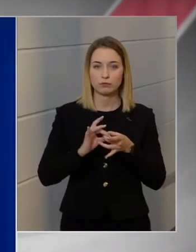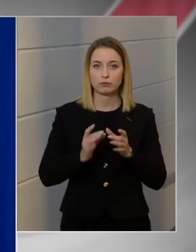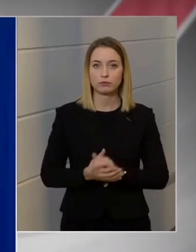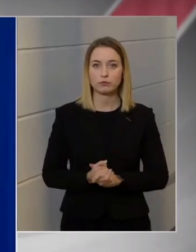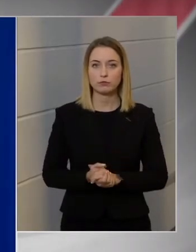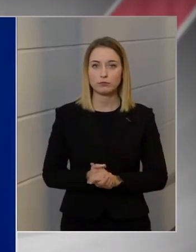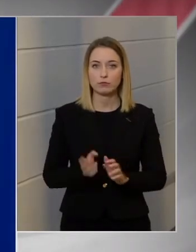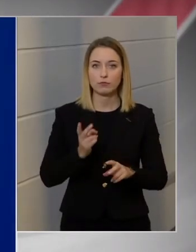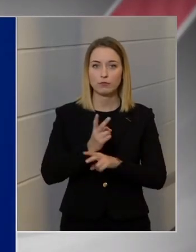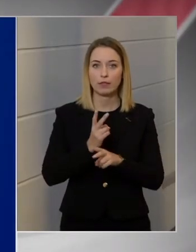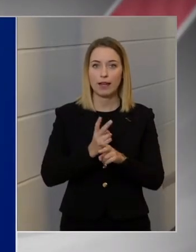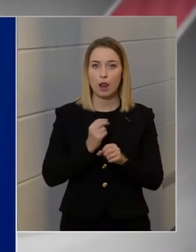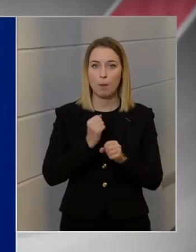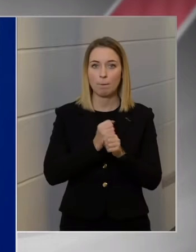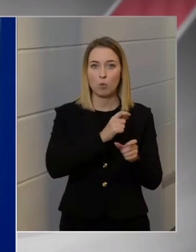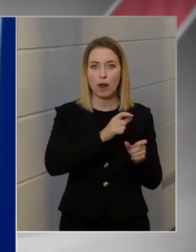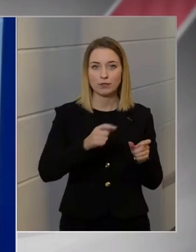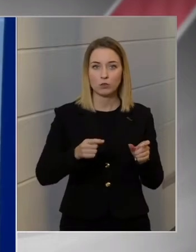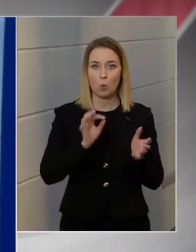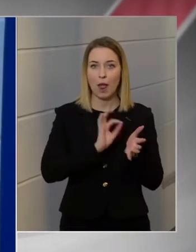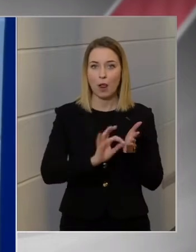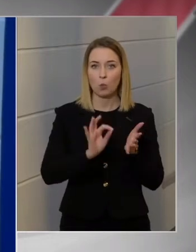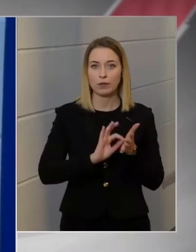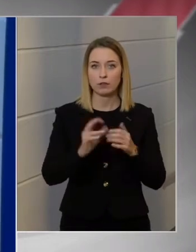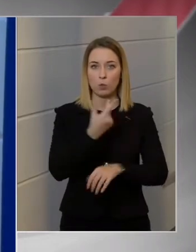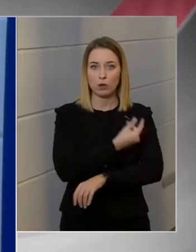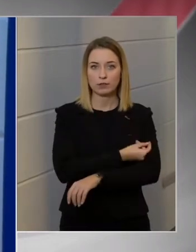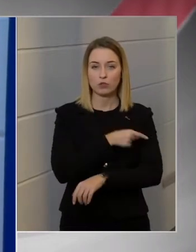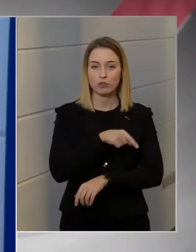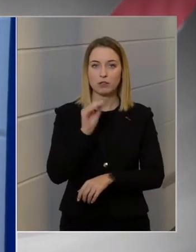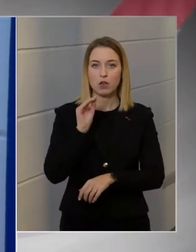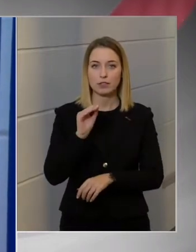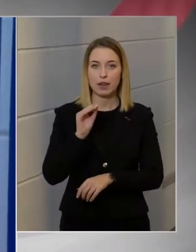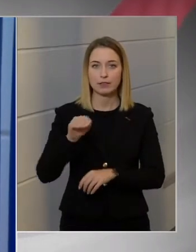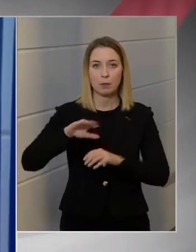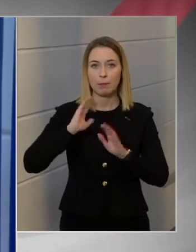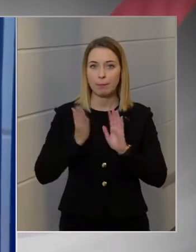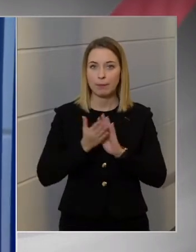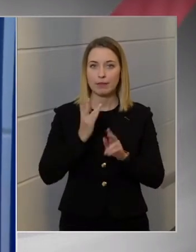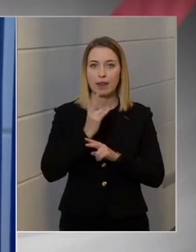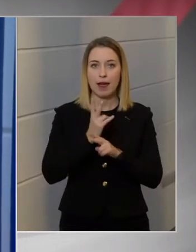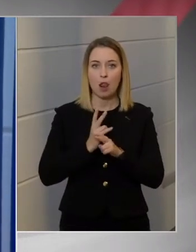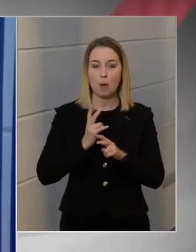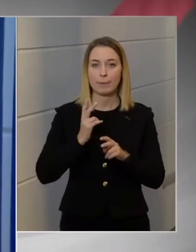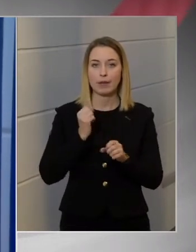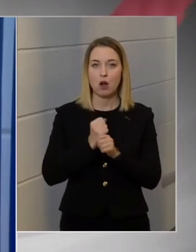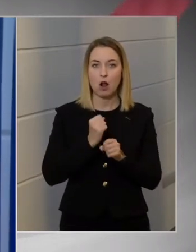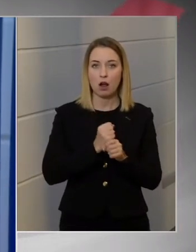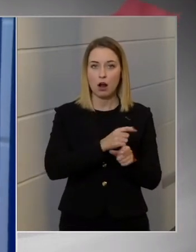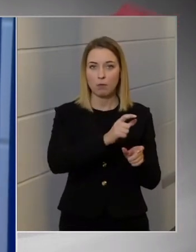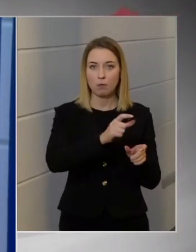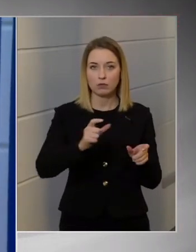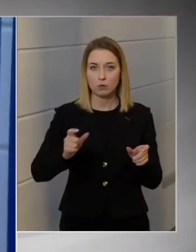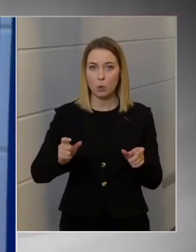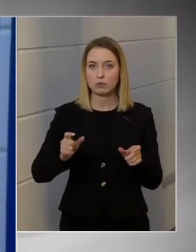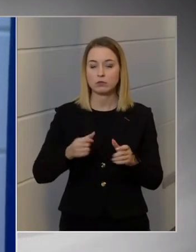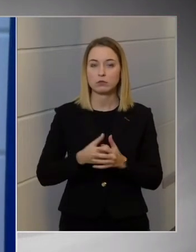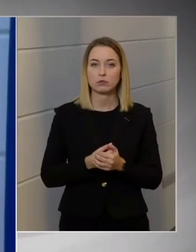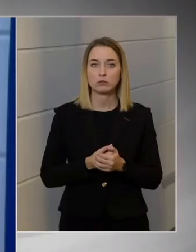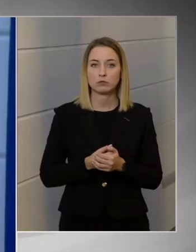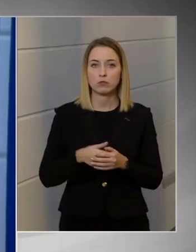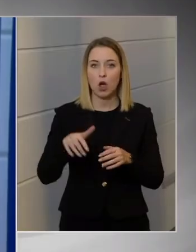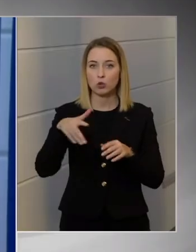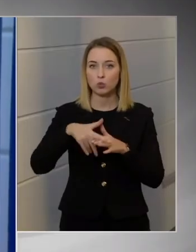az állam munkáltatóként előírja az oltást, azt mondta. Tehát ez azt jelenti, hogy minden állami alkalmazott a közféra, minden